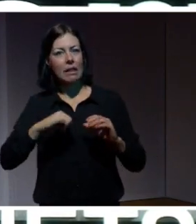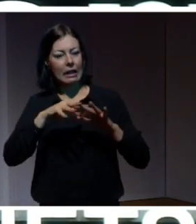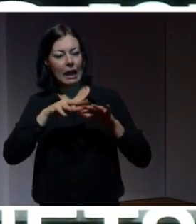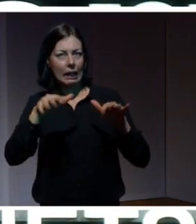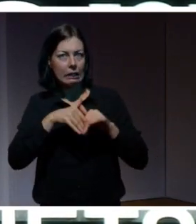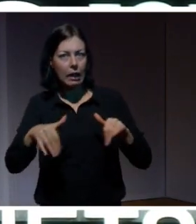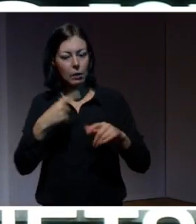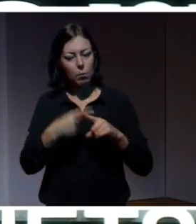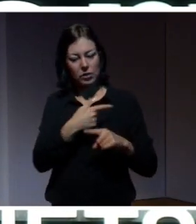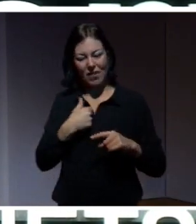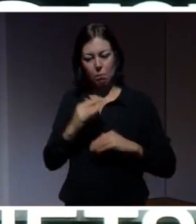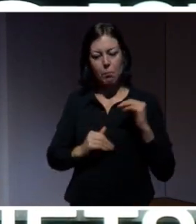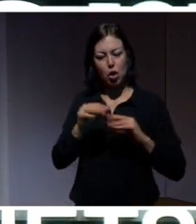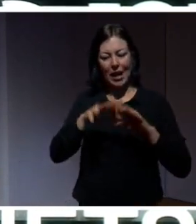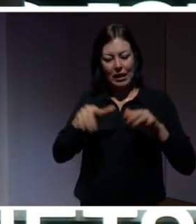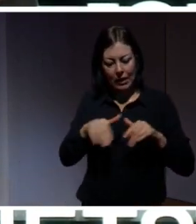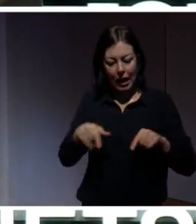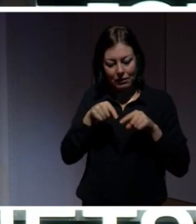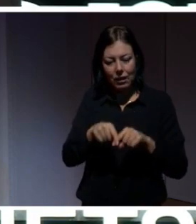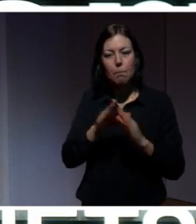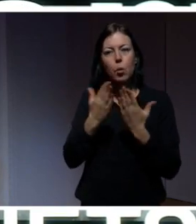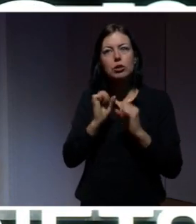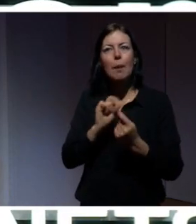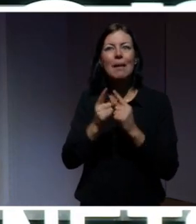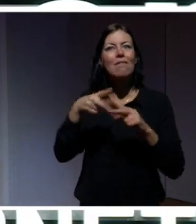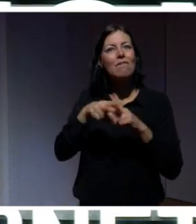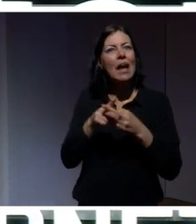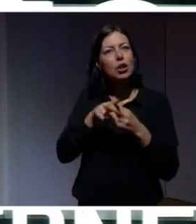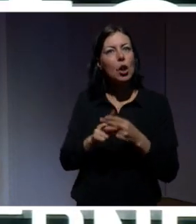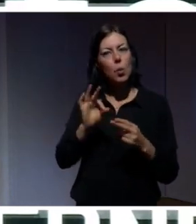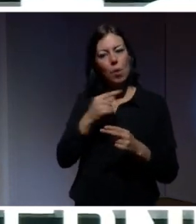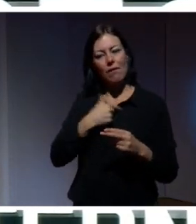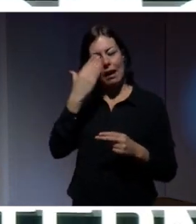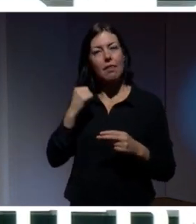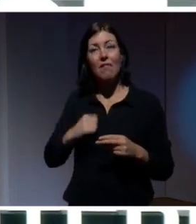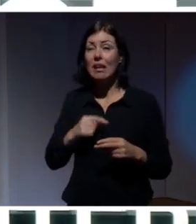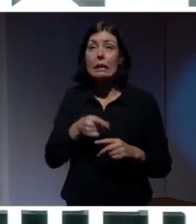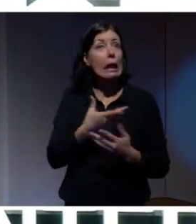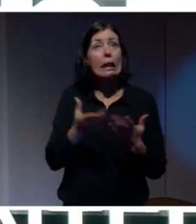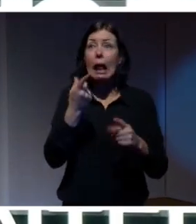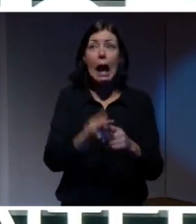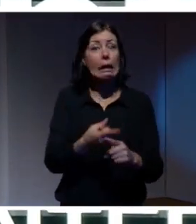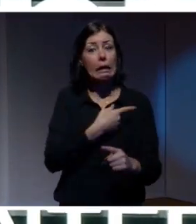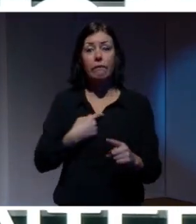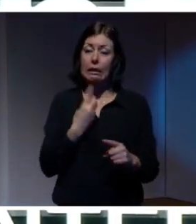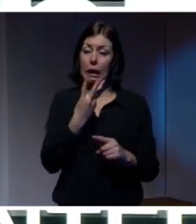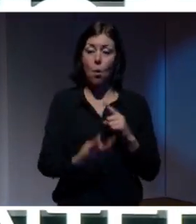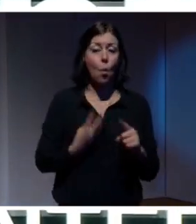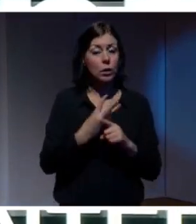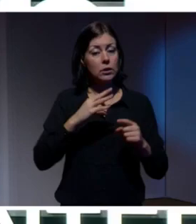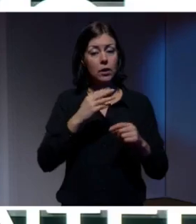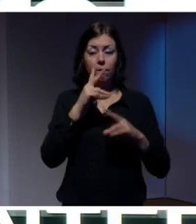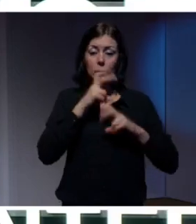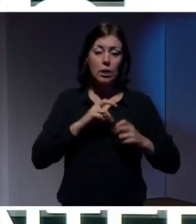ger oss verktyg för att resonera om det här. För det här visade sig ganska snart att det inte är så enkelt som att vi på tre års forskningsprojekt, hur